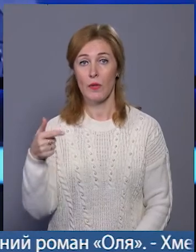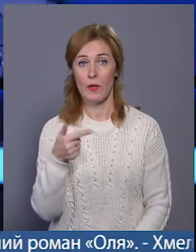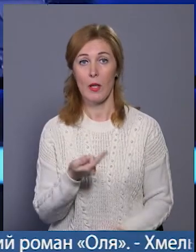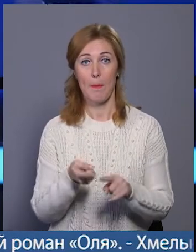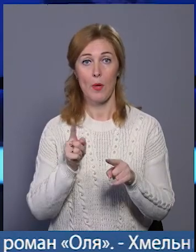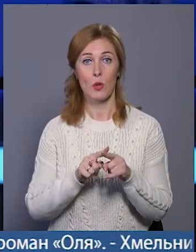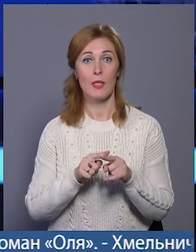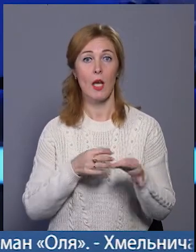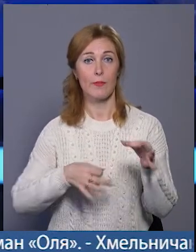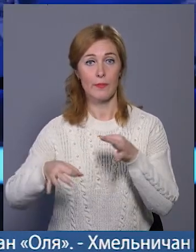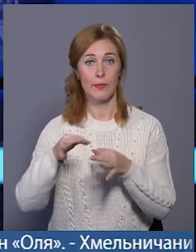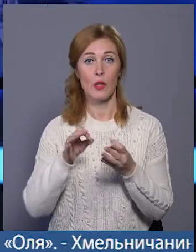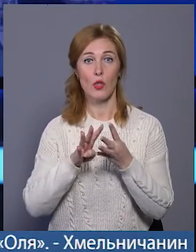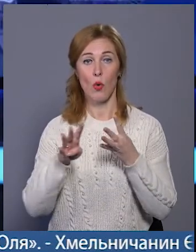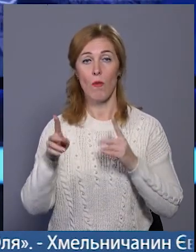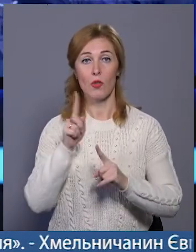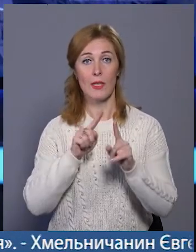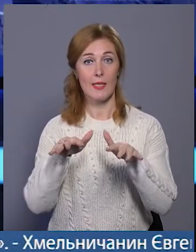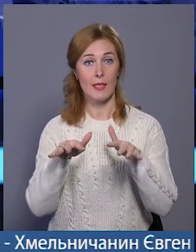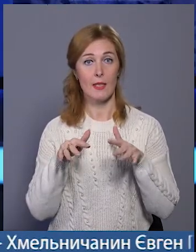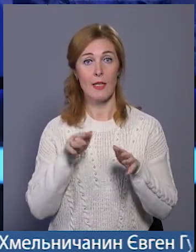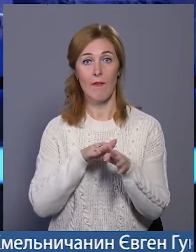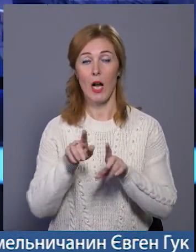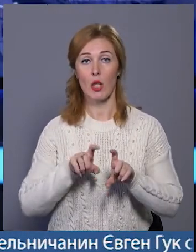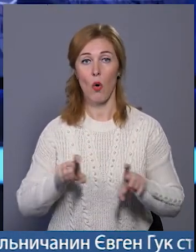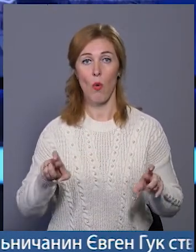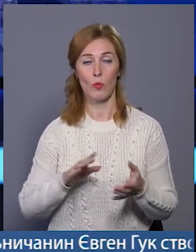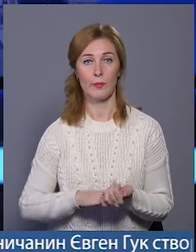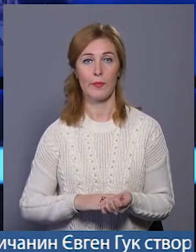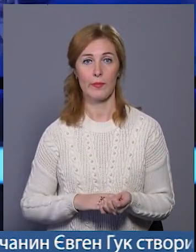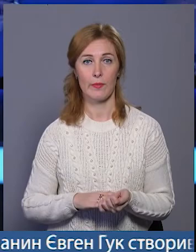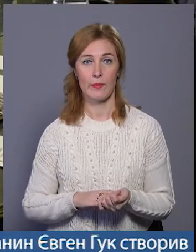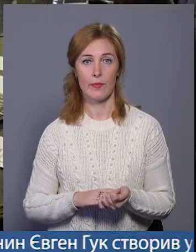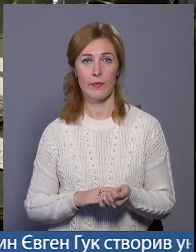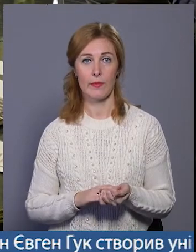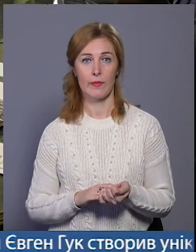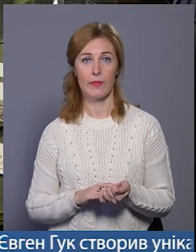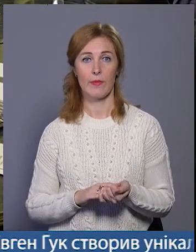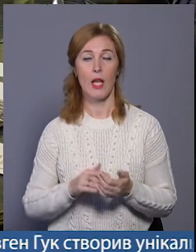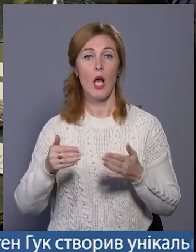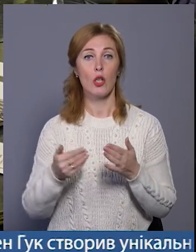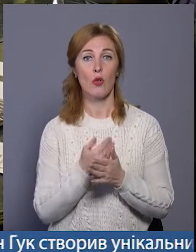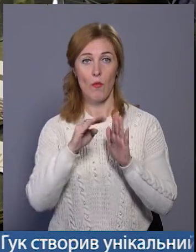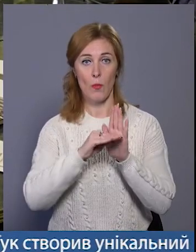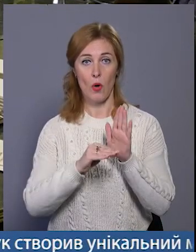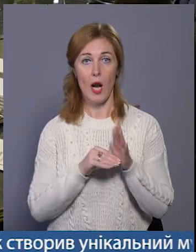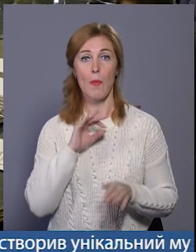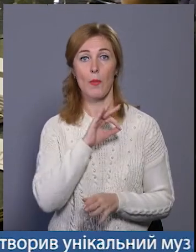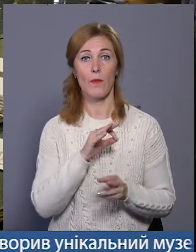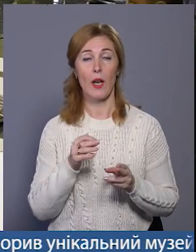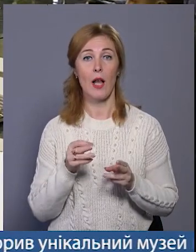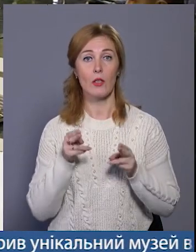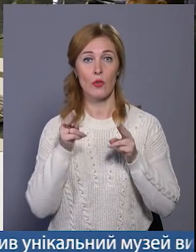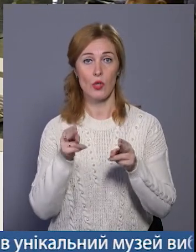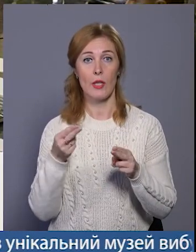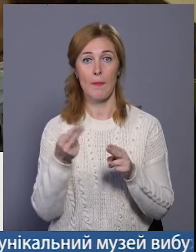Про це йшлося під час чергового засідання виконкому. Ірина Аріон з подробицями. Нову програму профілактики злочинності